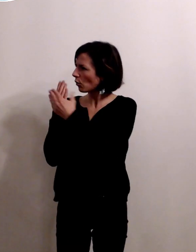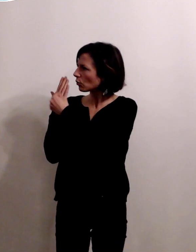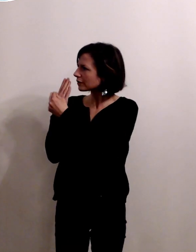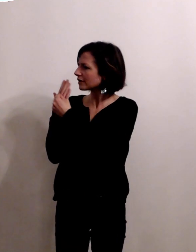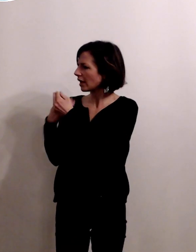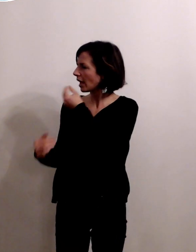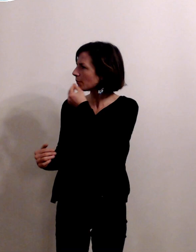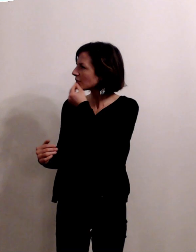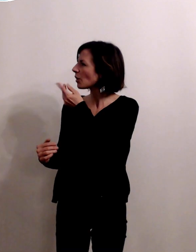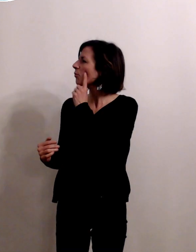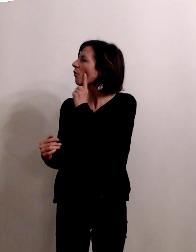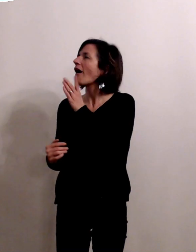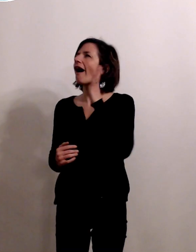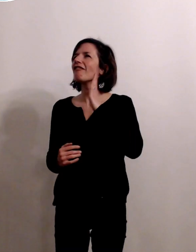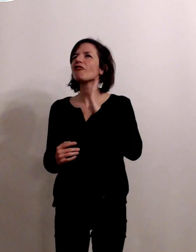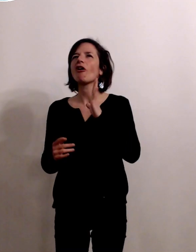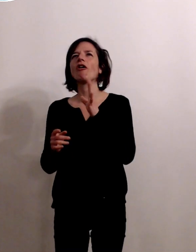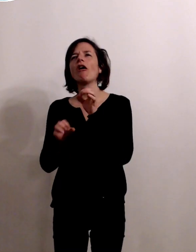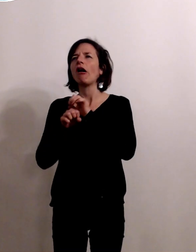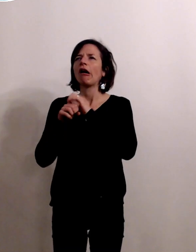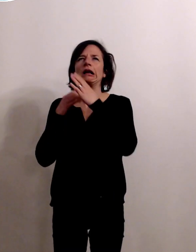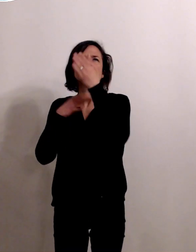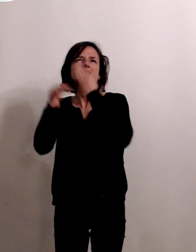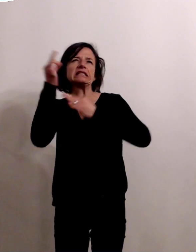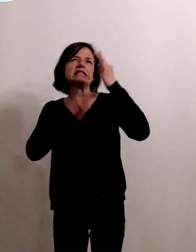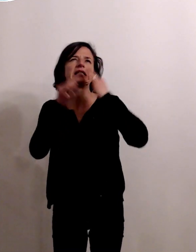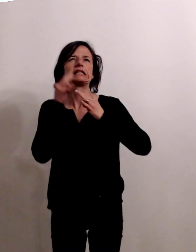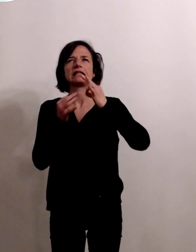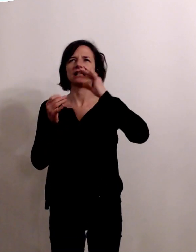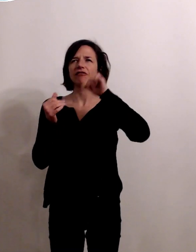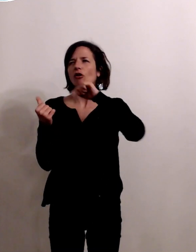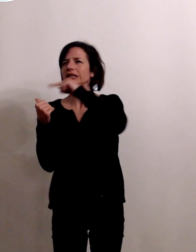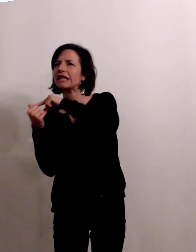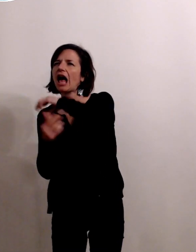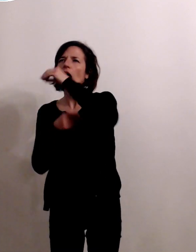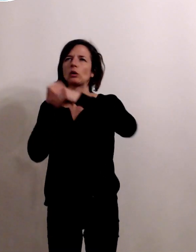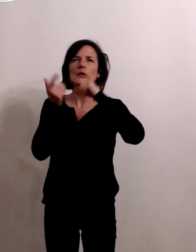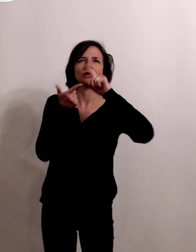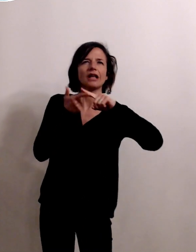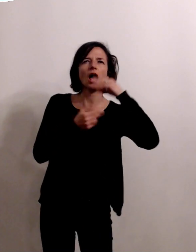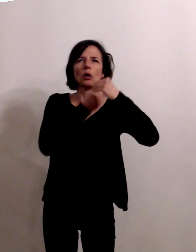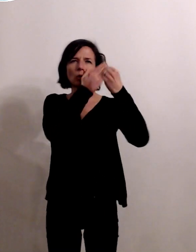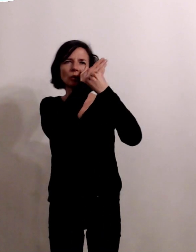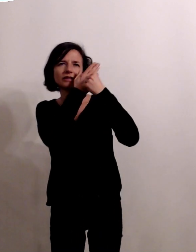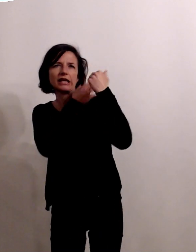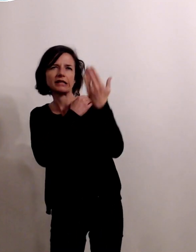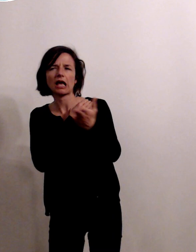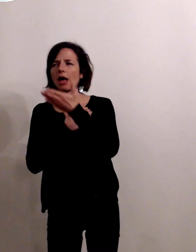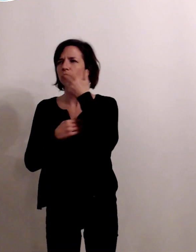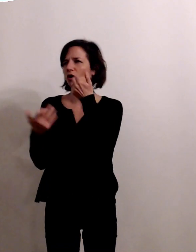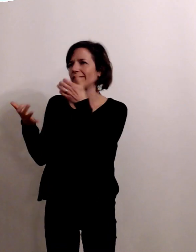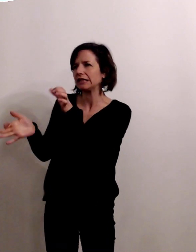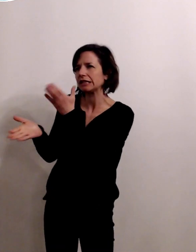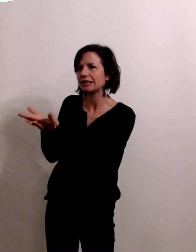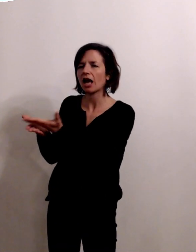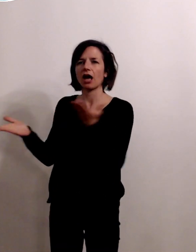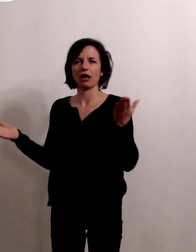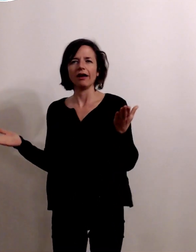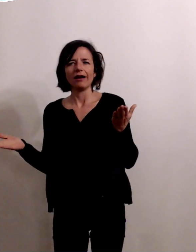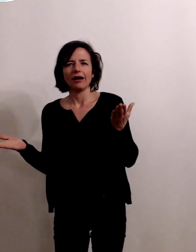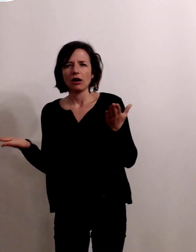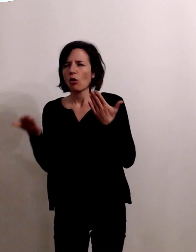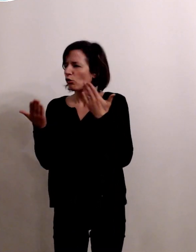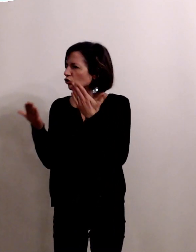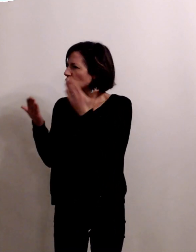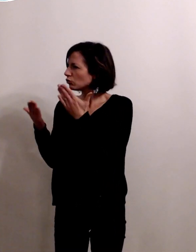beaucoup de tendances on va dire sur cette alimentation avec des conseils avec des choses à éviter des aliments à éviter quelle est